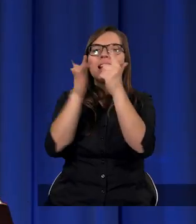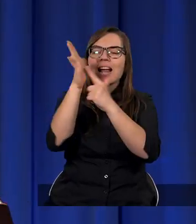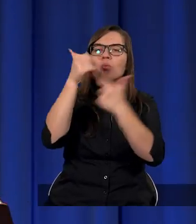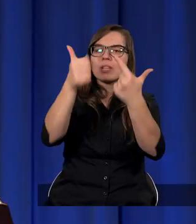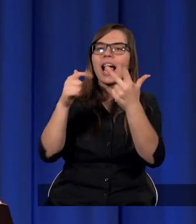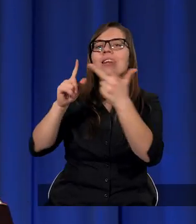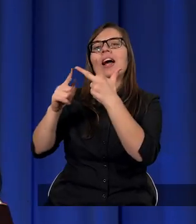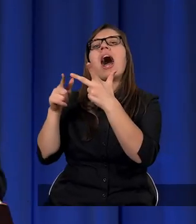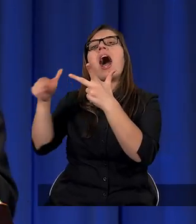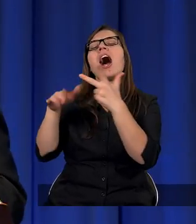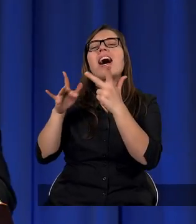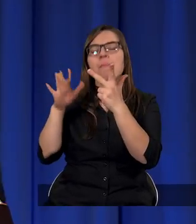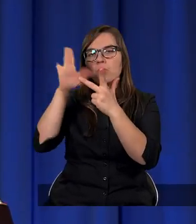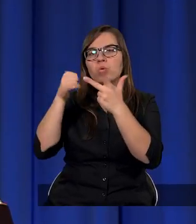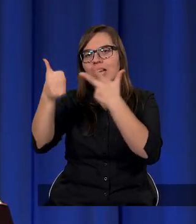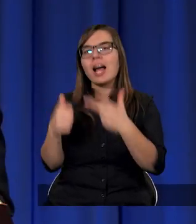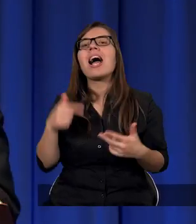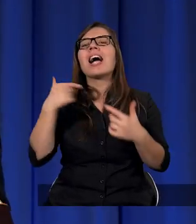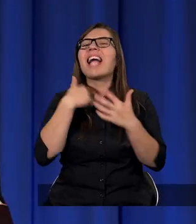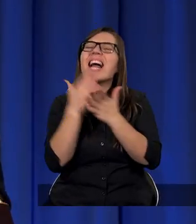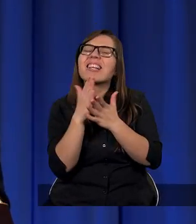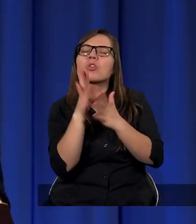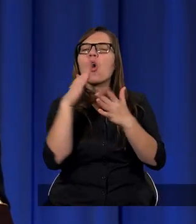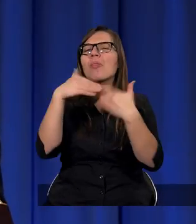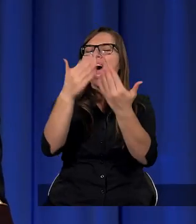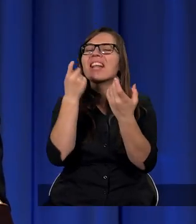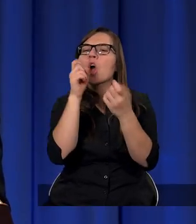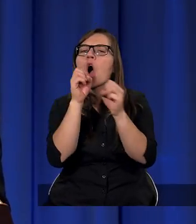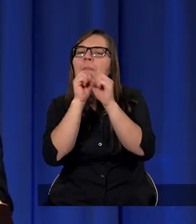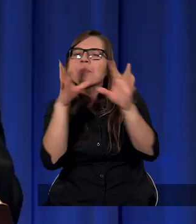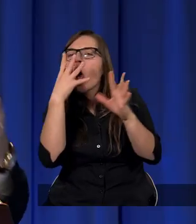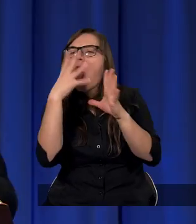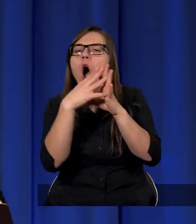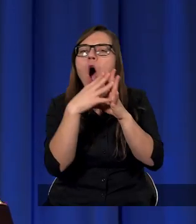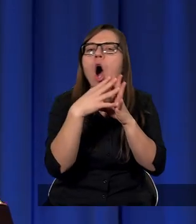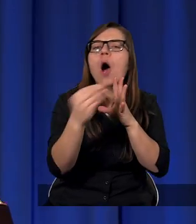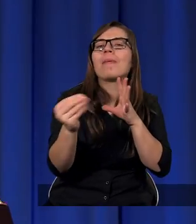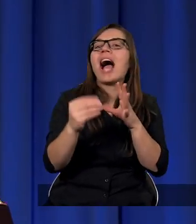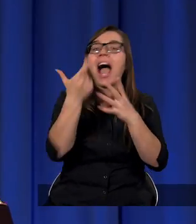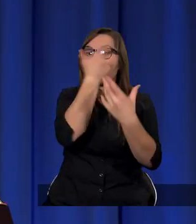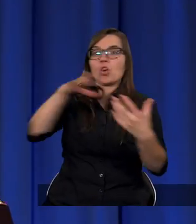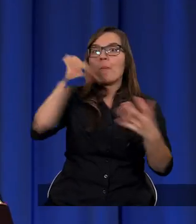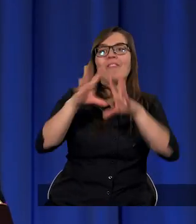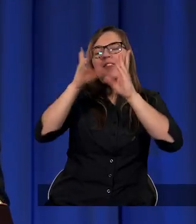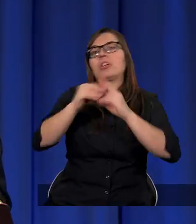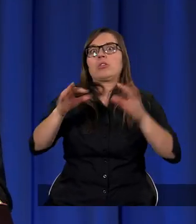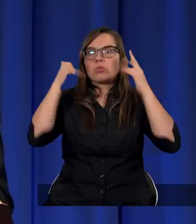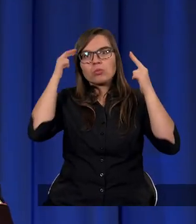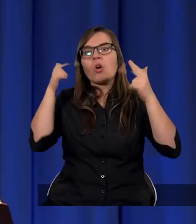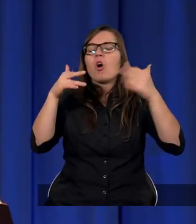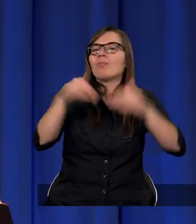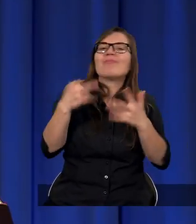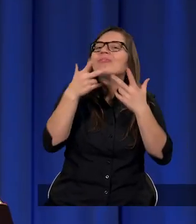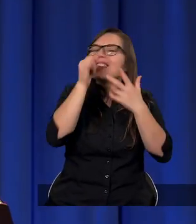ja tak naprawdę tylko szkicuję, tylko nakreślam jak to wyglądało. Nie da się wszystkiego w takim krótkim czasie powiedzieć, ale